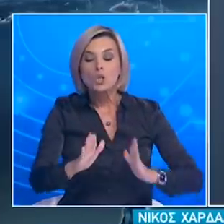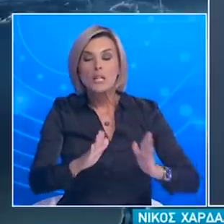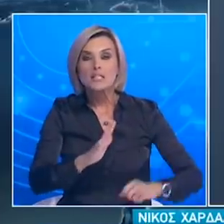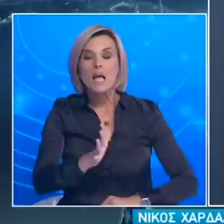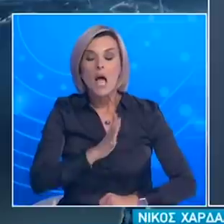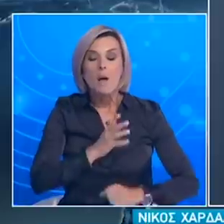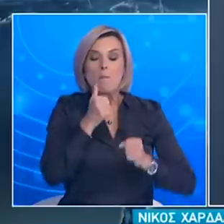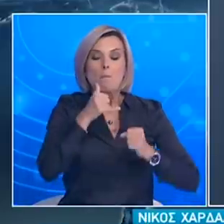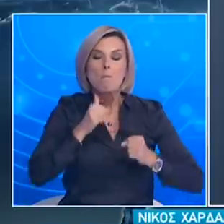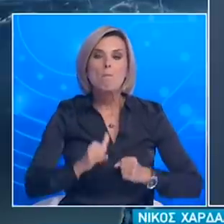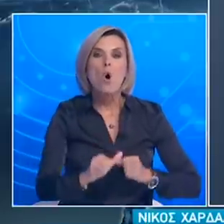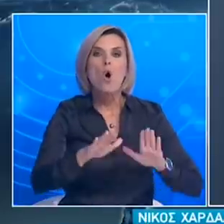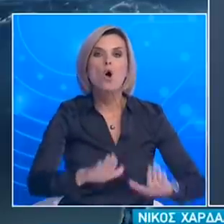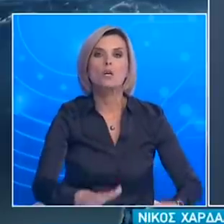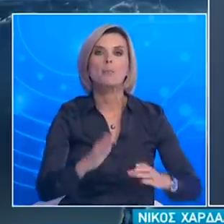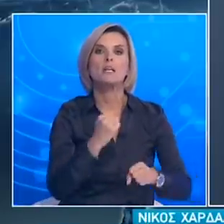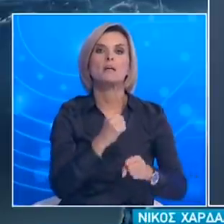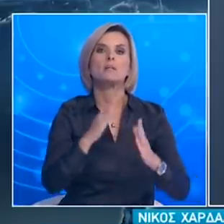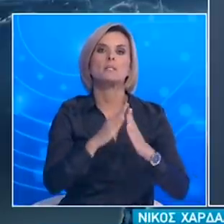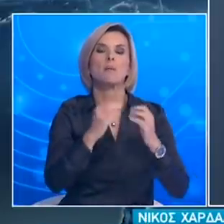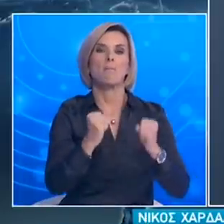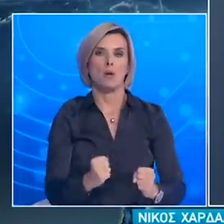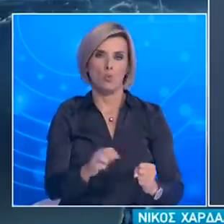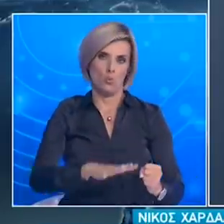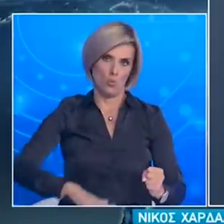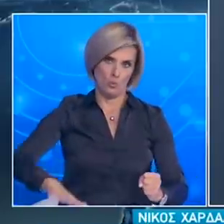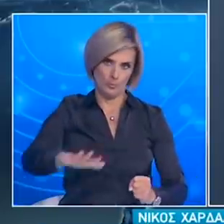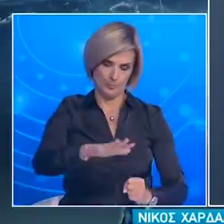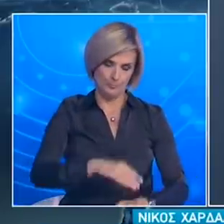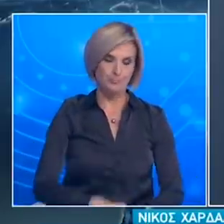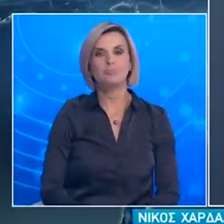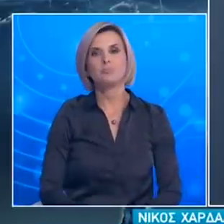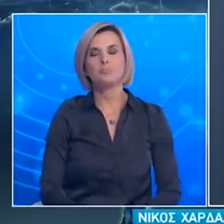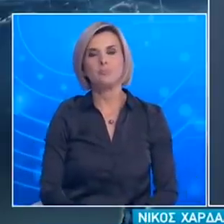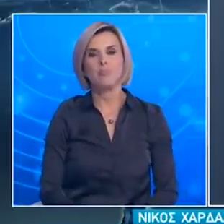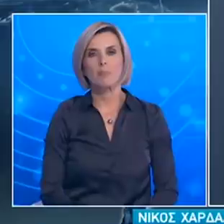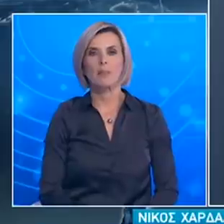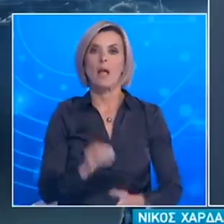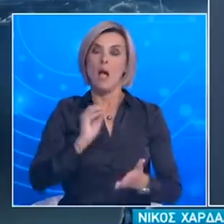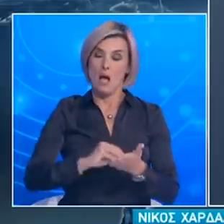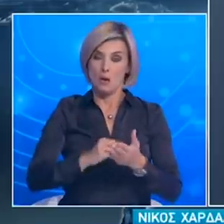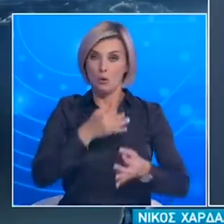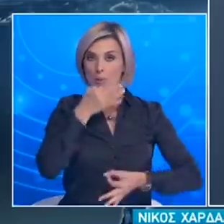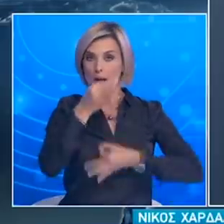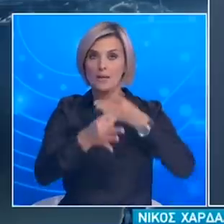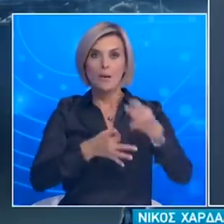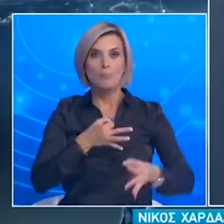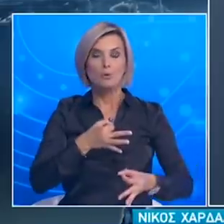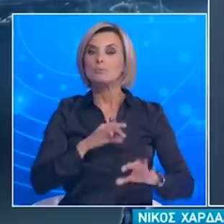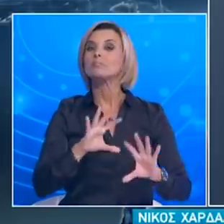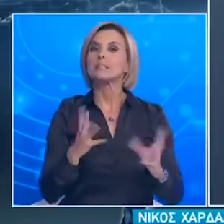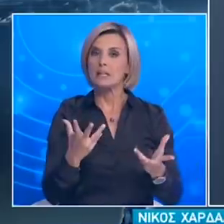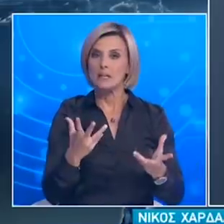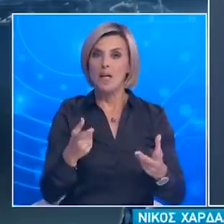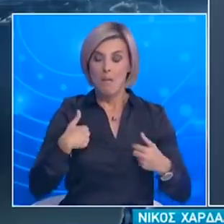είναι να προστατεύσουμε την υγεία των συμπολιτών μας Κλείνοντας, θα ήθελα να κάνω ακόμα μια αναφορά στην ευθύνη όλων